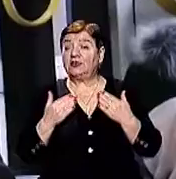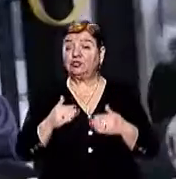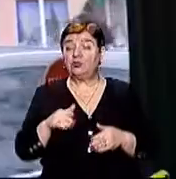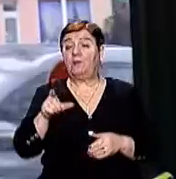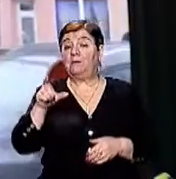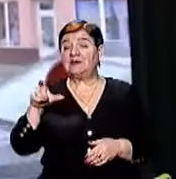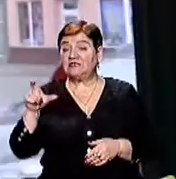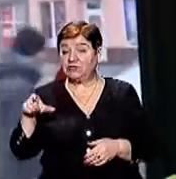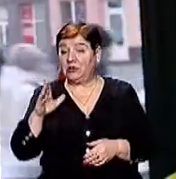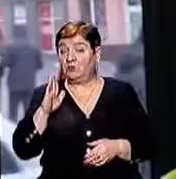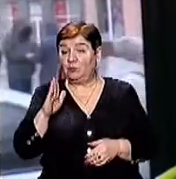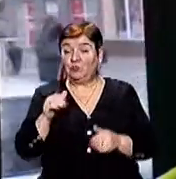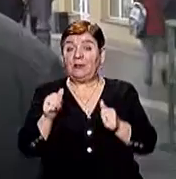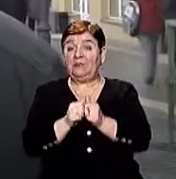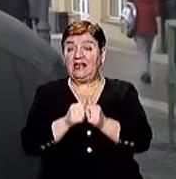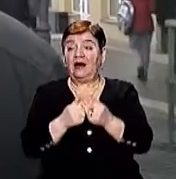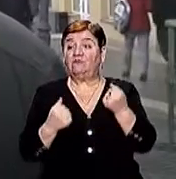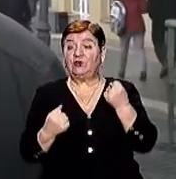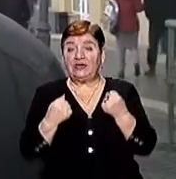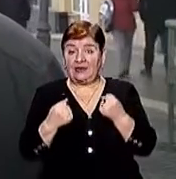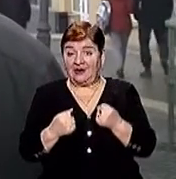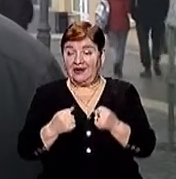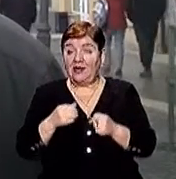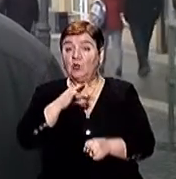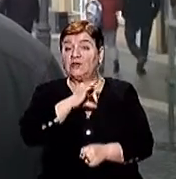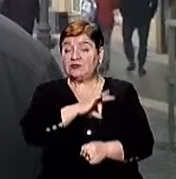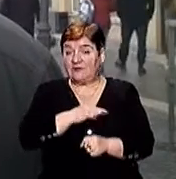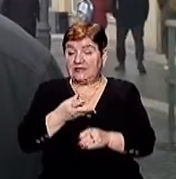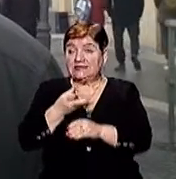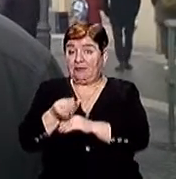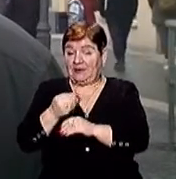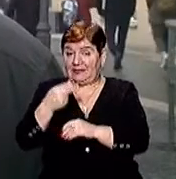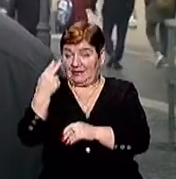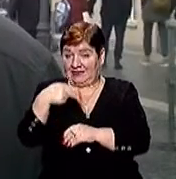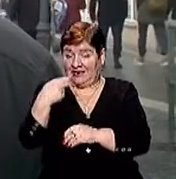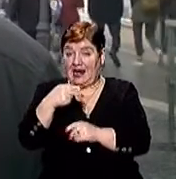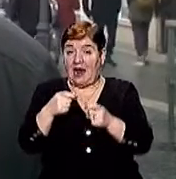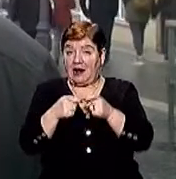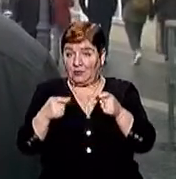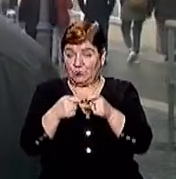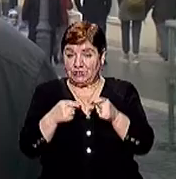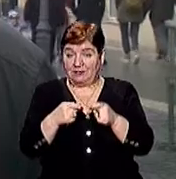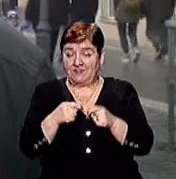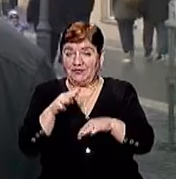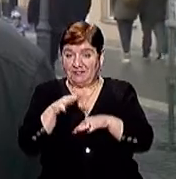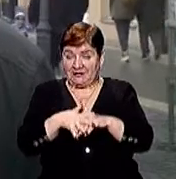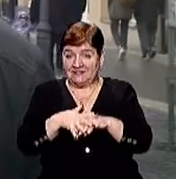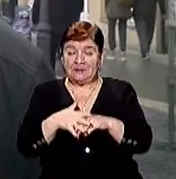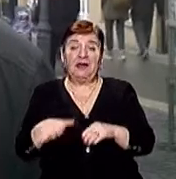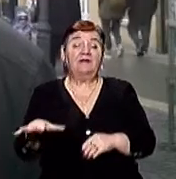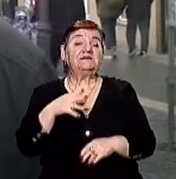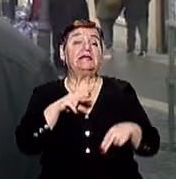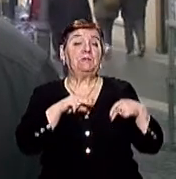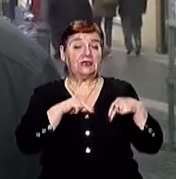користуватимуться валідатором біля водія На всіх 20 автобусах усі валідатори справні, вони всі